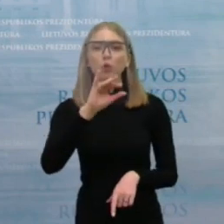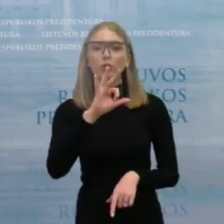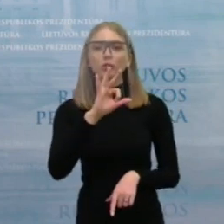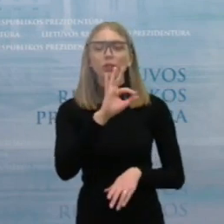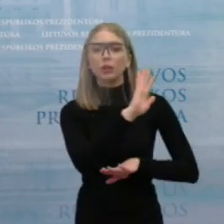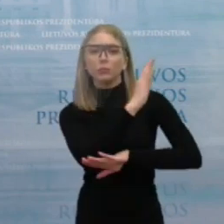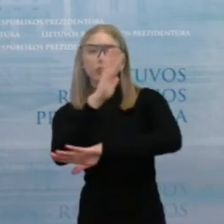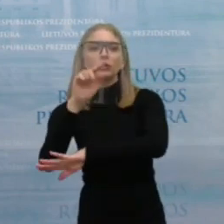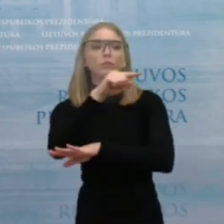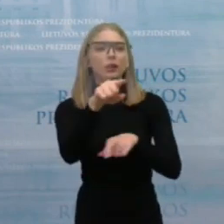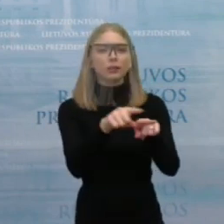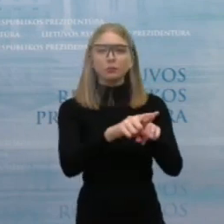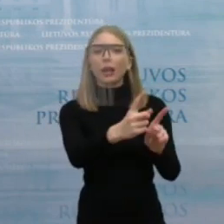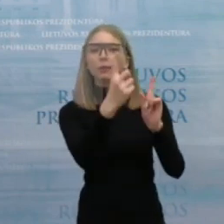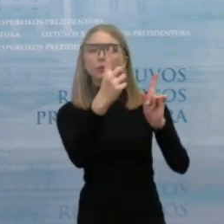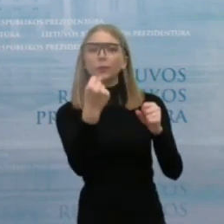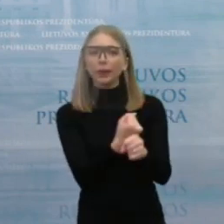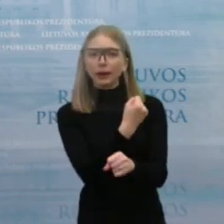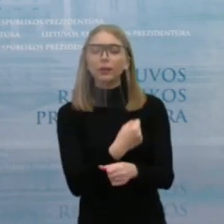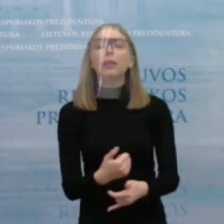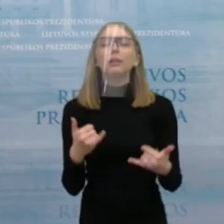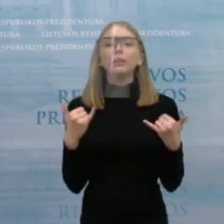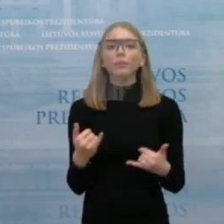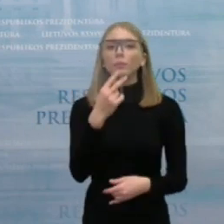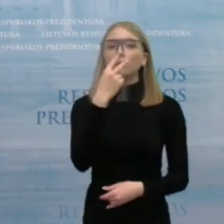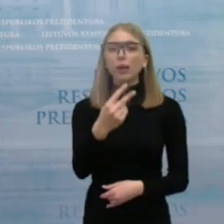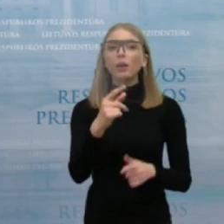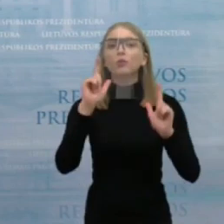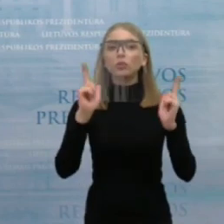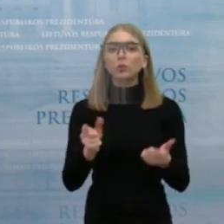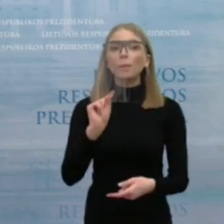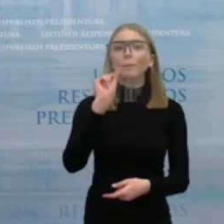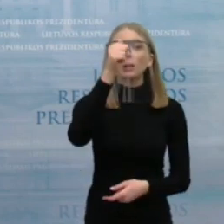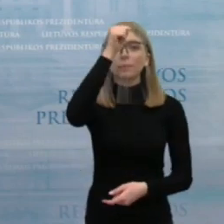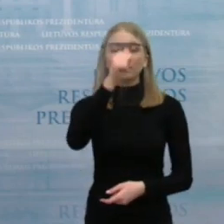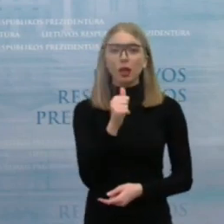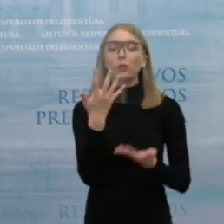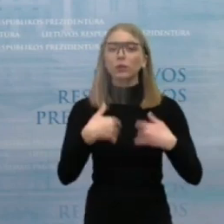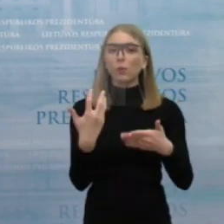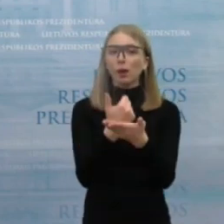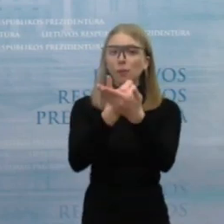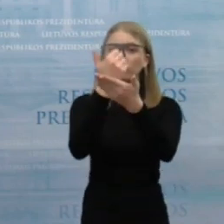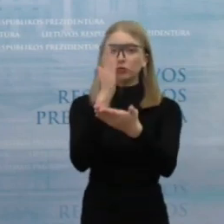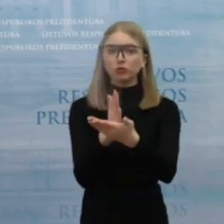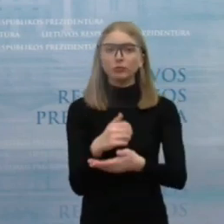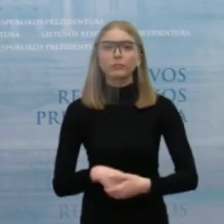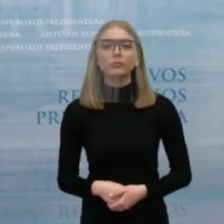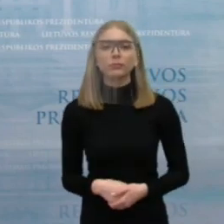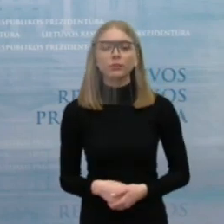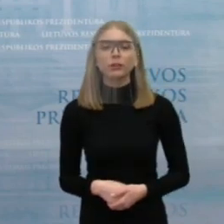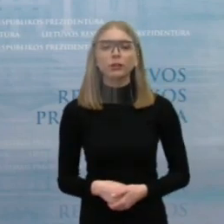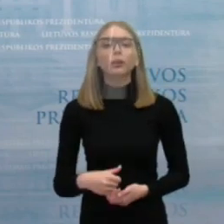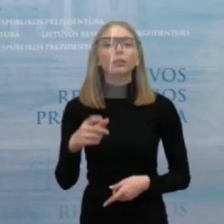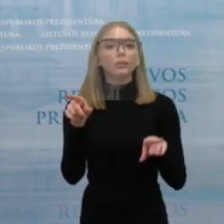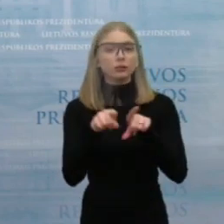Taigi, pirmas mėno tikrai darbingas ir svarbiausia su rezultatais. Per susitikimą taip